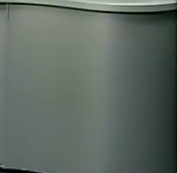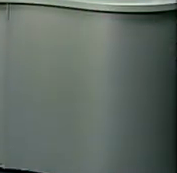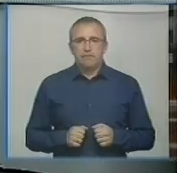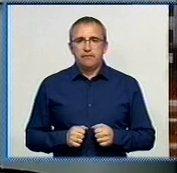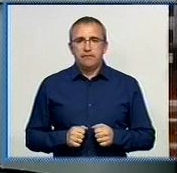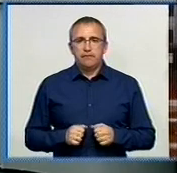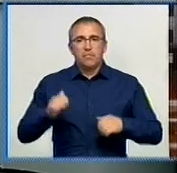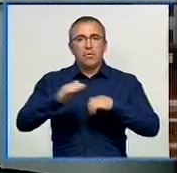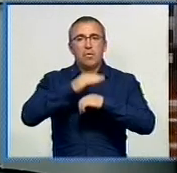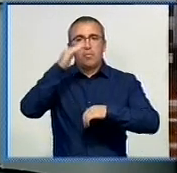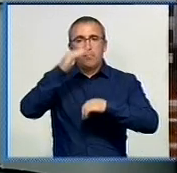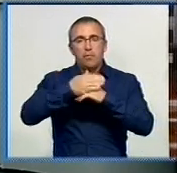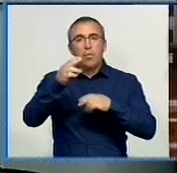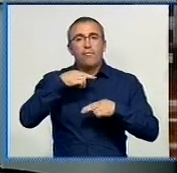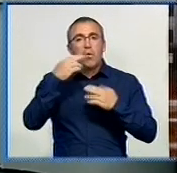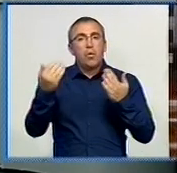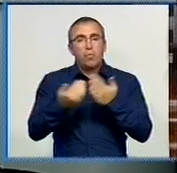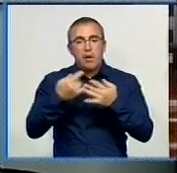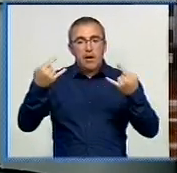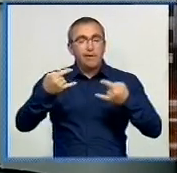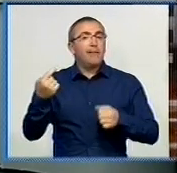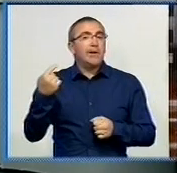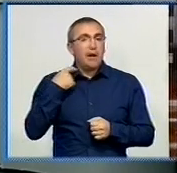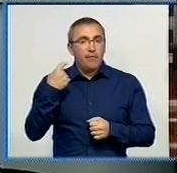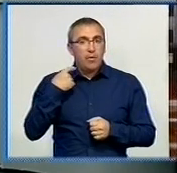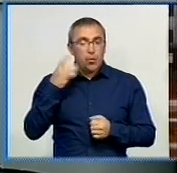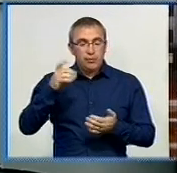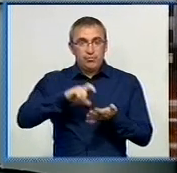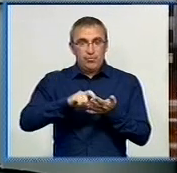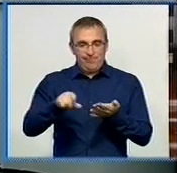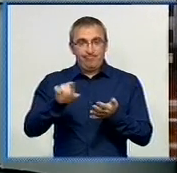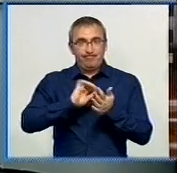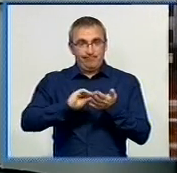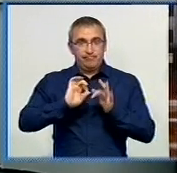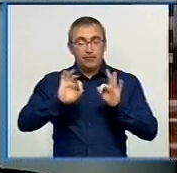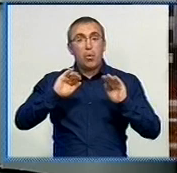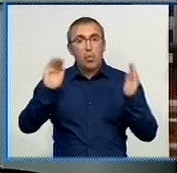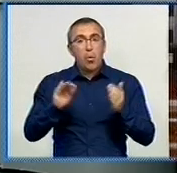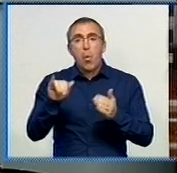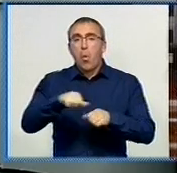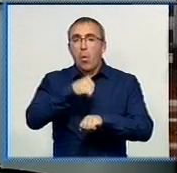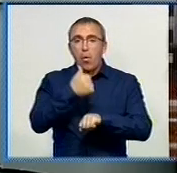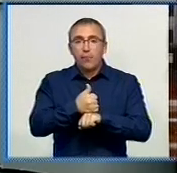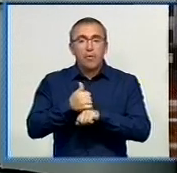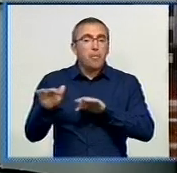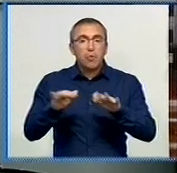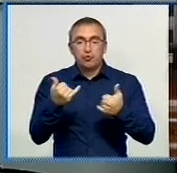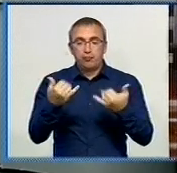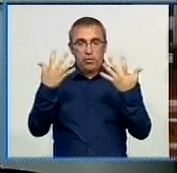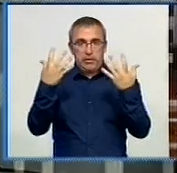Доброго вечора, до вашої ваги новини на каналі Кіровоград. У студії Яна Пісарєва і далі коротко про головні події цього дня.